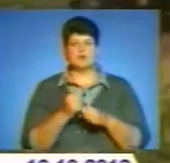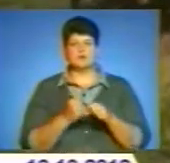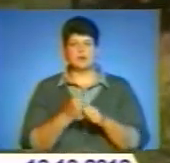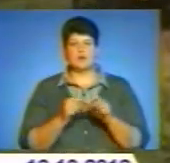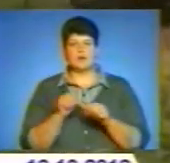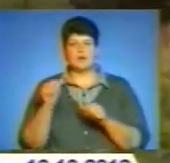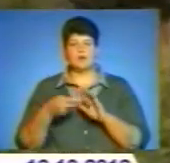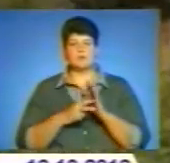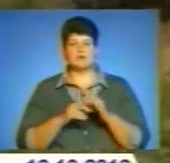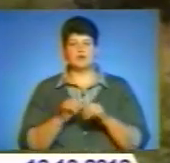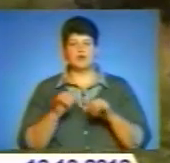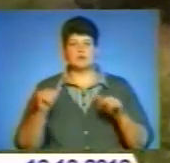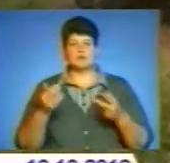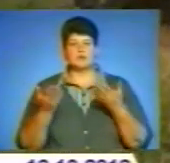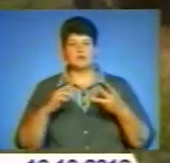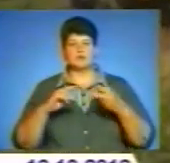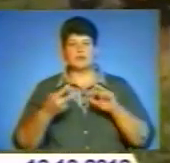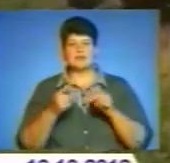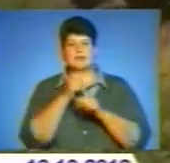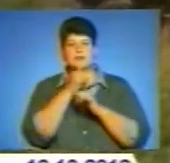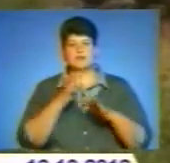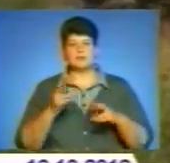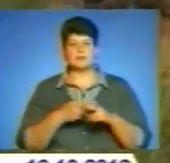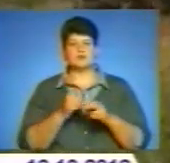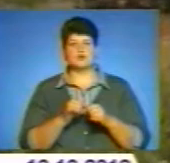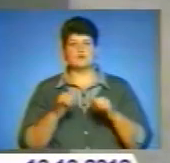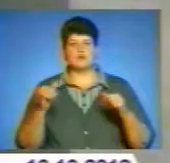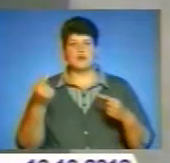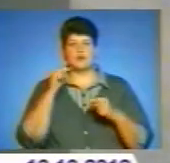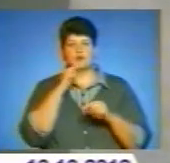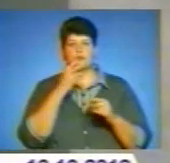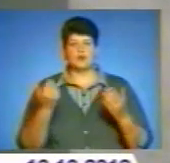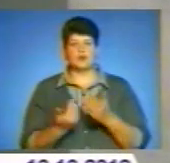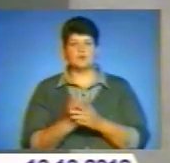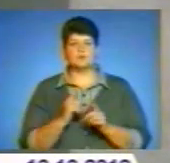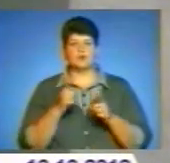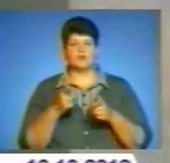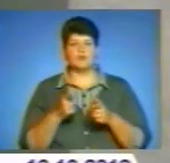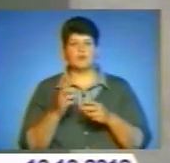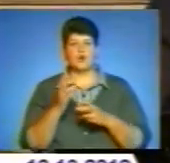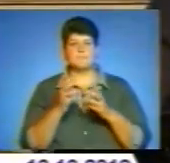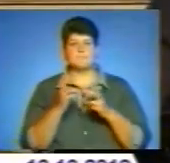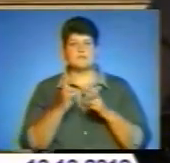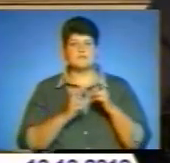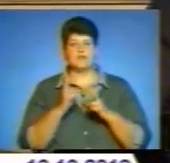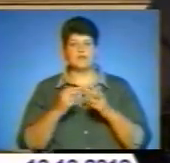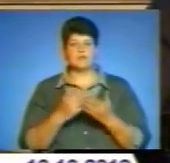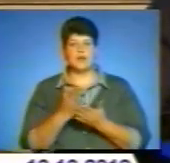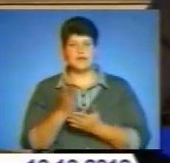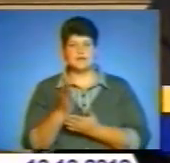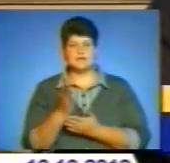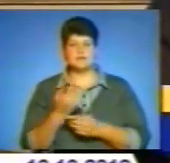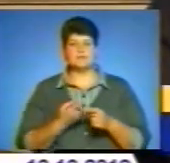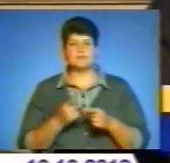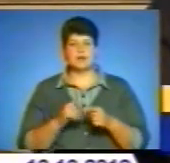розробки окремого плану розвитку або реструктуризації, переконаний глава держави. Це неможливо без розвитку економіки та нових підходів у промисловій політиці.